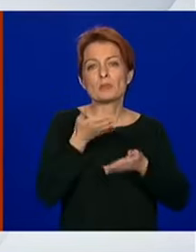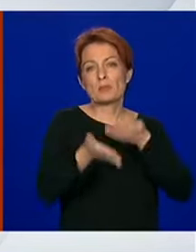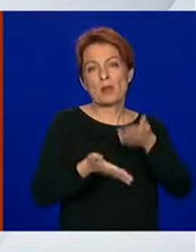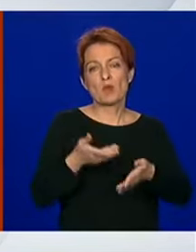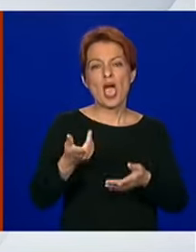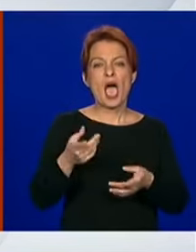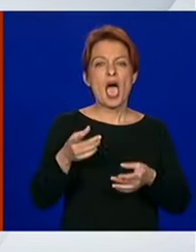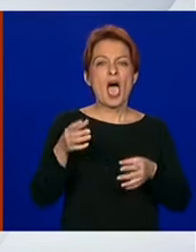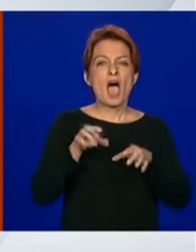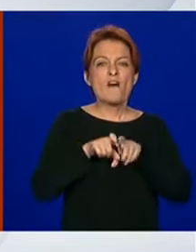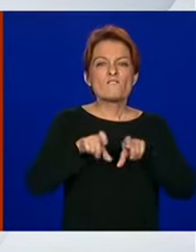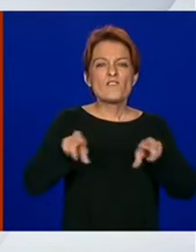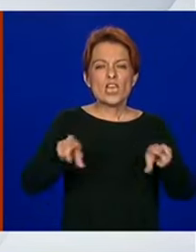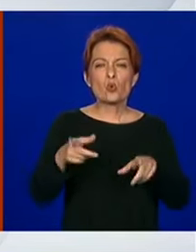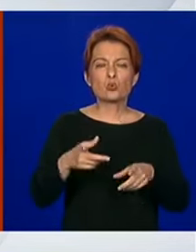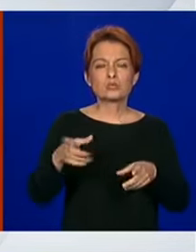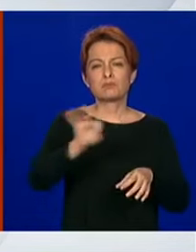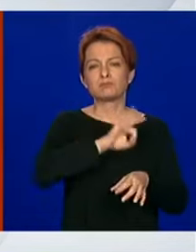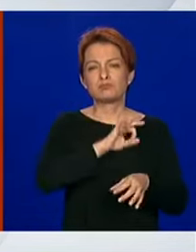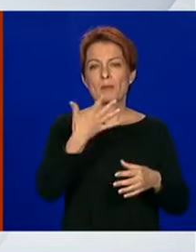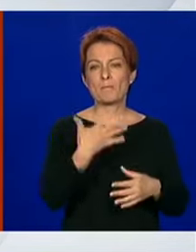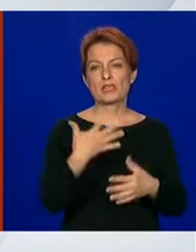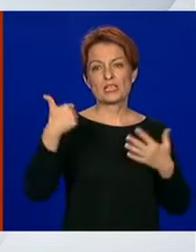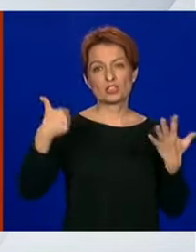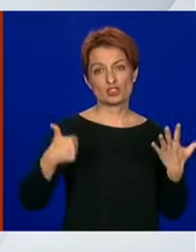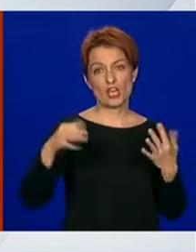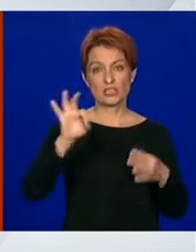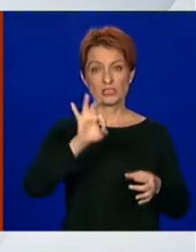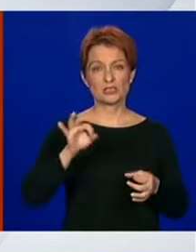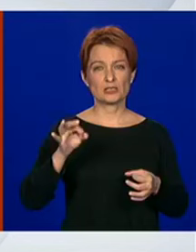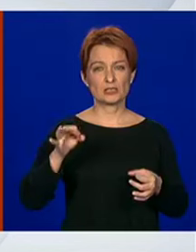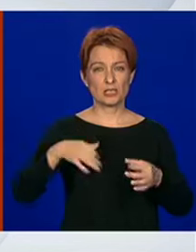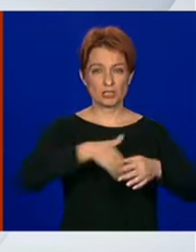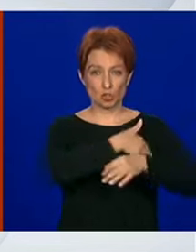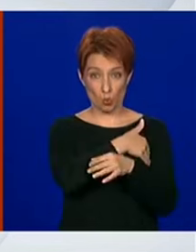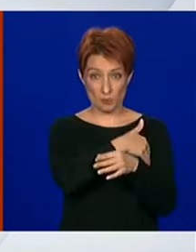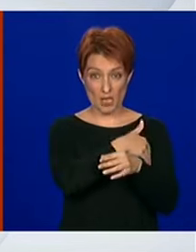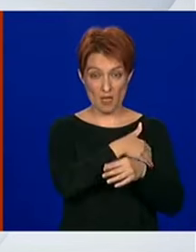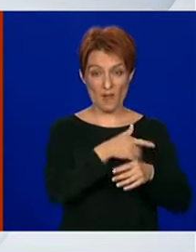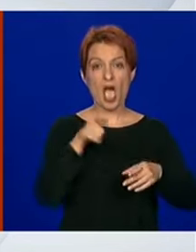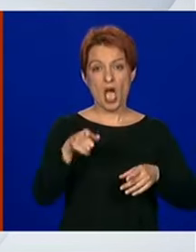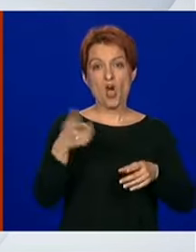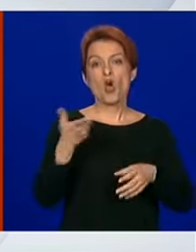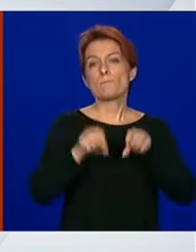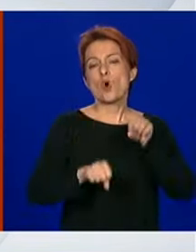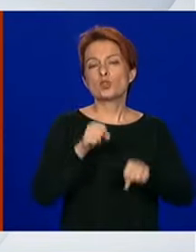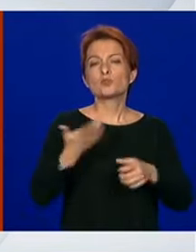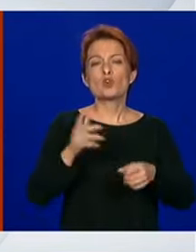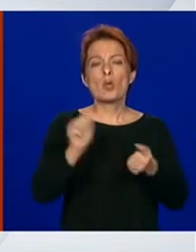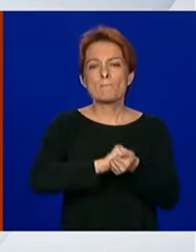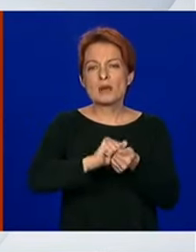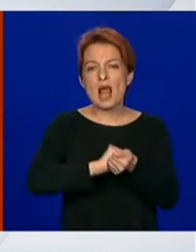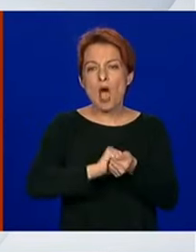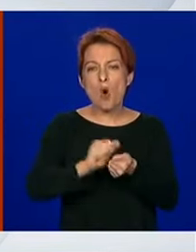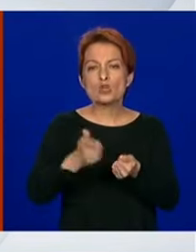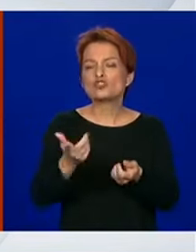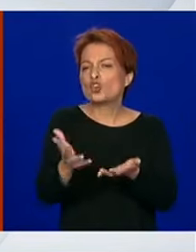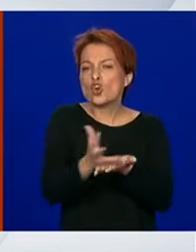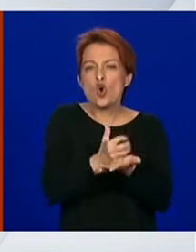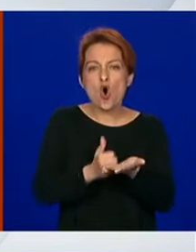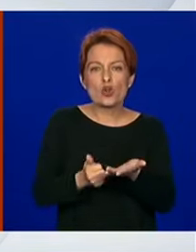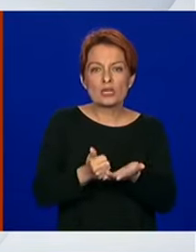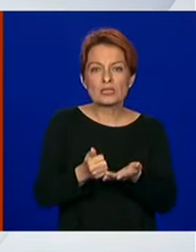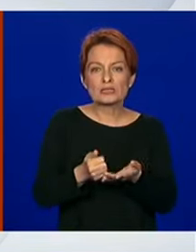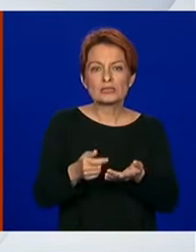56 stupnjeva. Dakle, svi oni postupci koji se u praonicama koriste, iako je oslijetni na dezinficijenze, pa tako i na